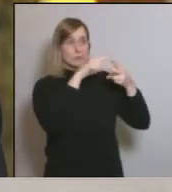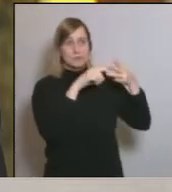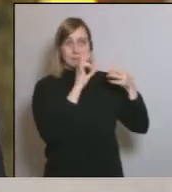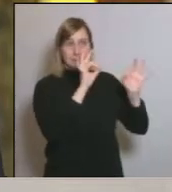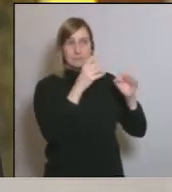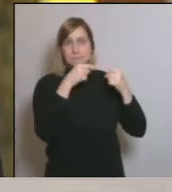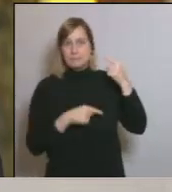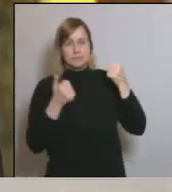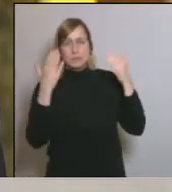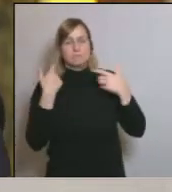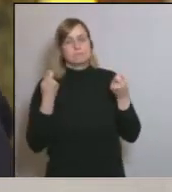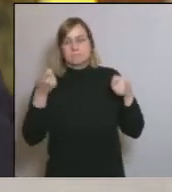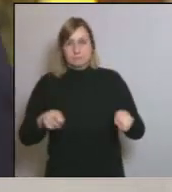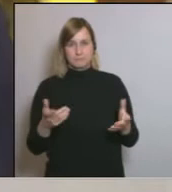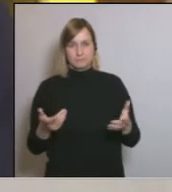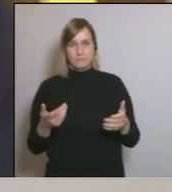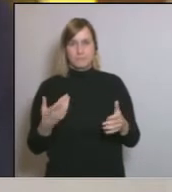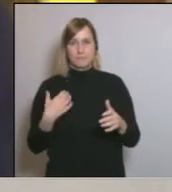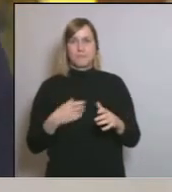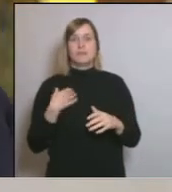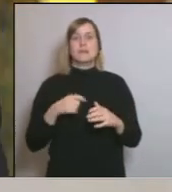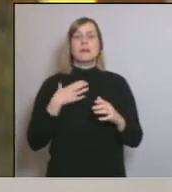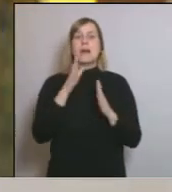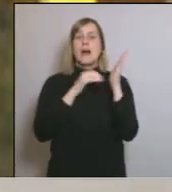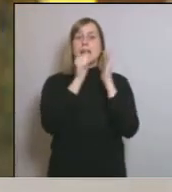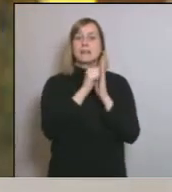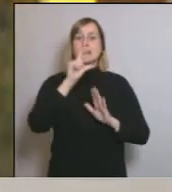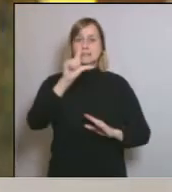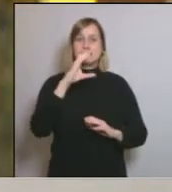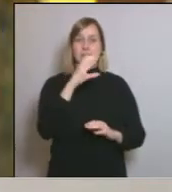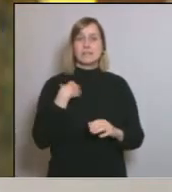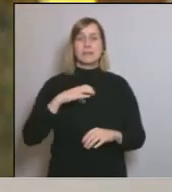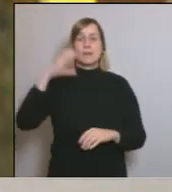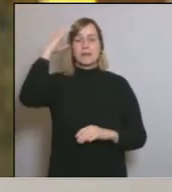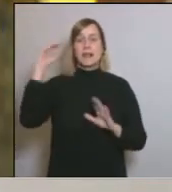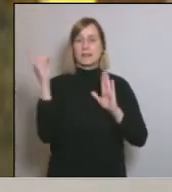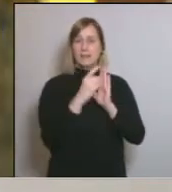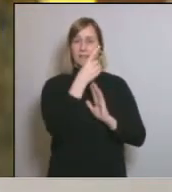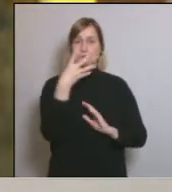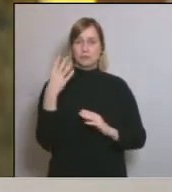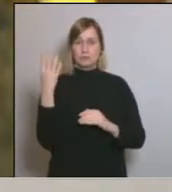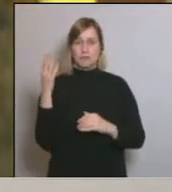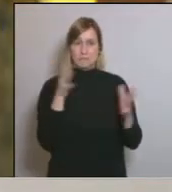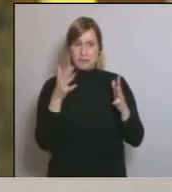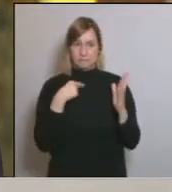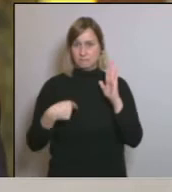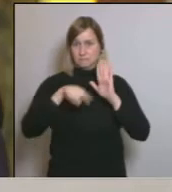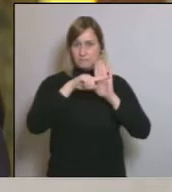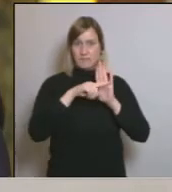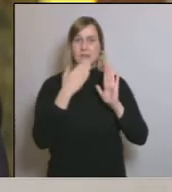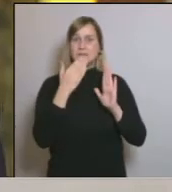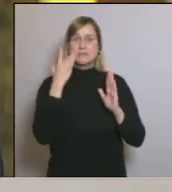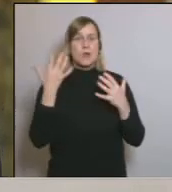supressió de l'article de la lletra C perdoneu de l'article 7 del reial decret de 14 de març i que només es permeti des del